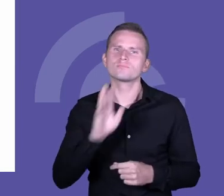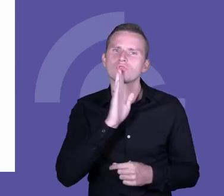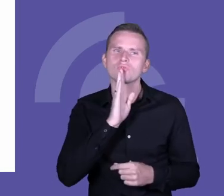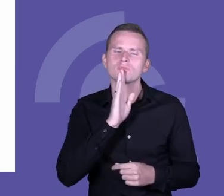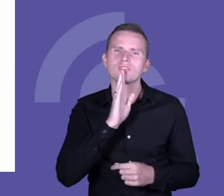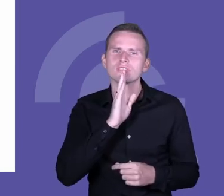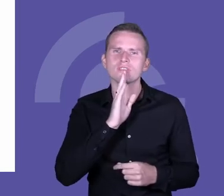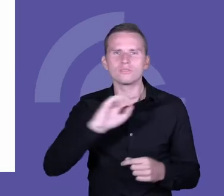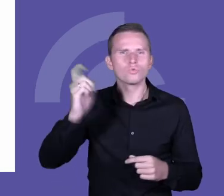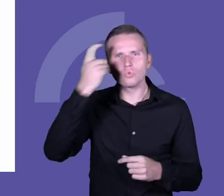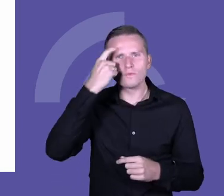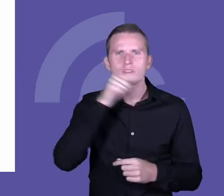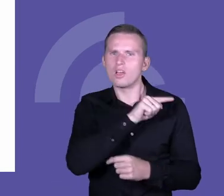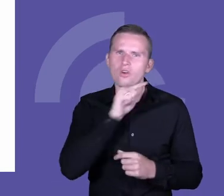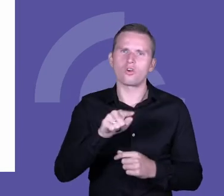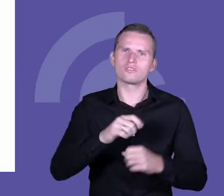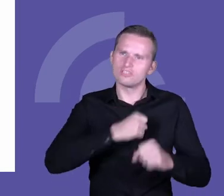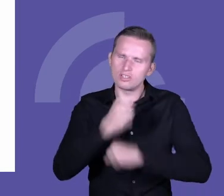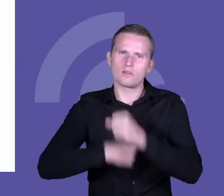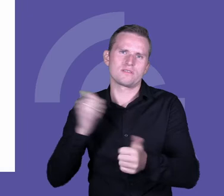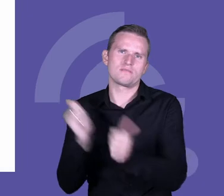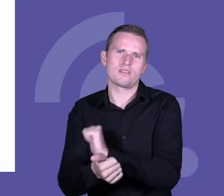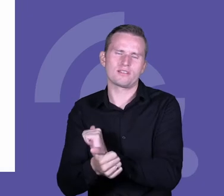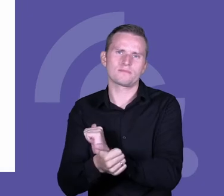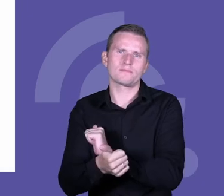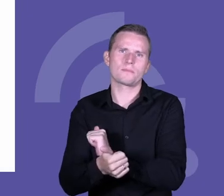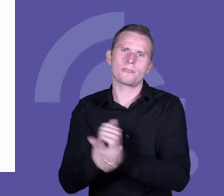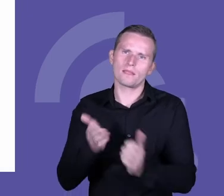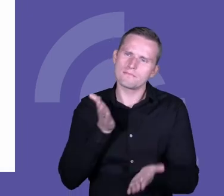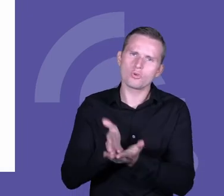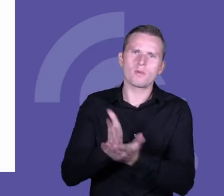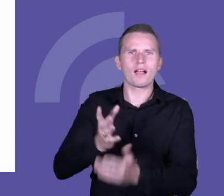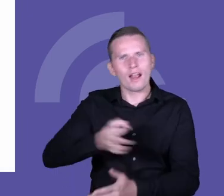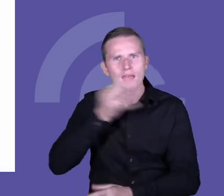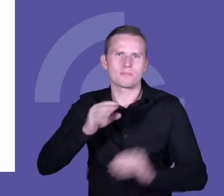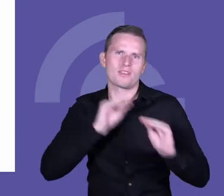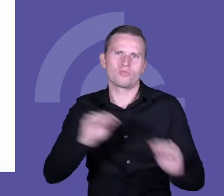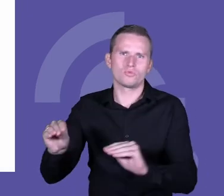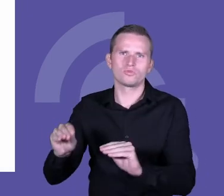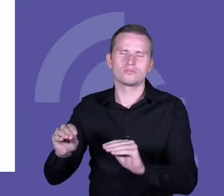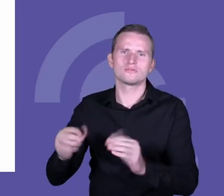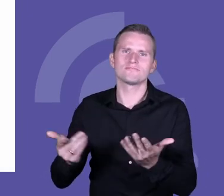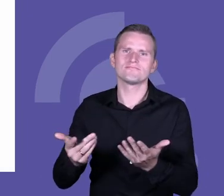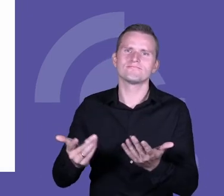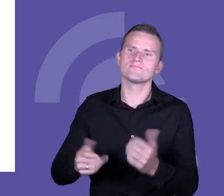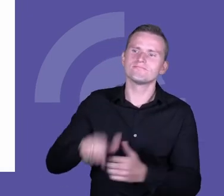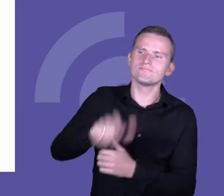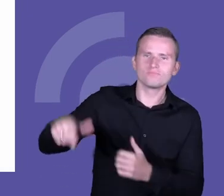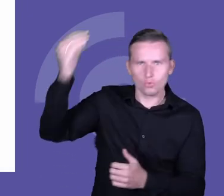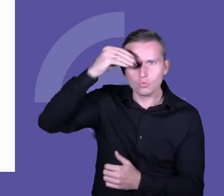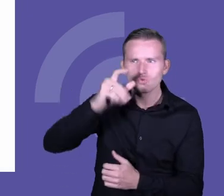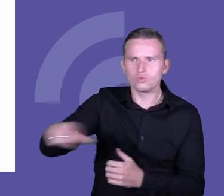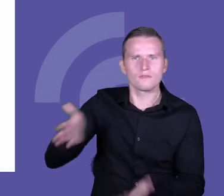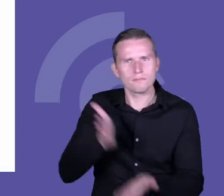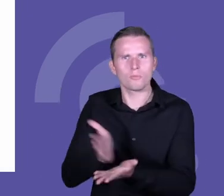ale znowu podkreślę, dla tej zmiany celowej, dla tej lepszej edukacji, dla budowania tej społeczności uczącej się. I ja zestawiłam